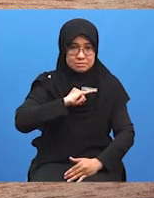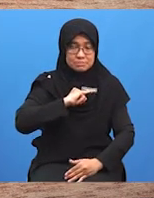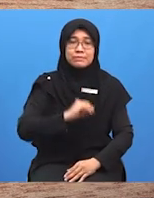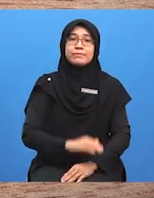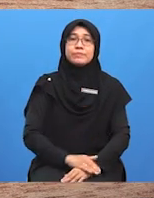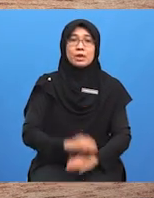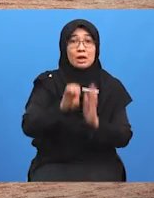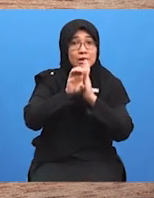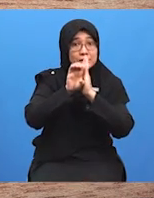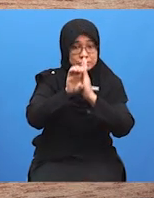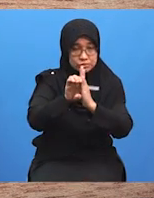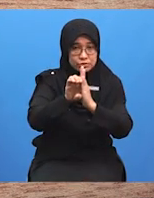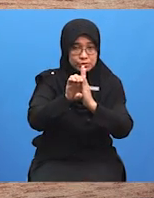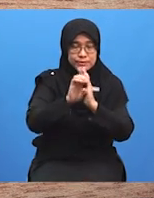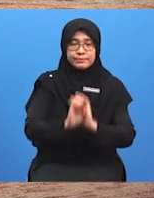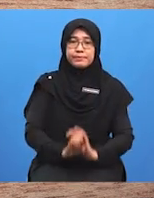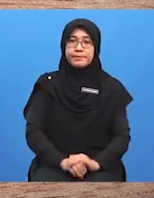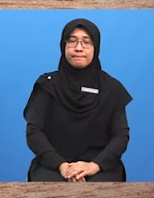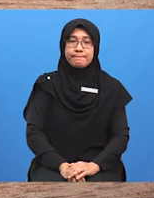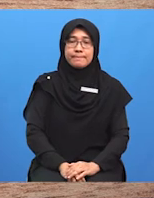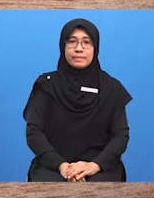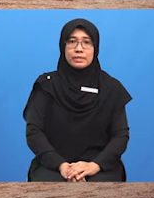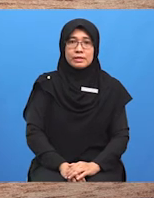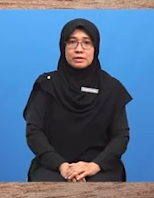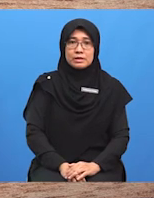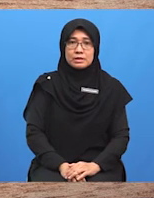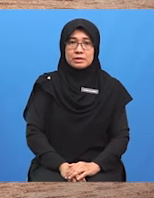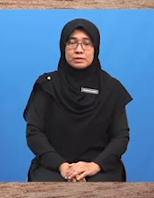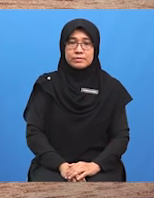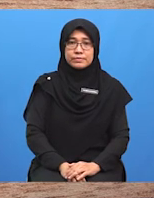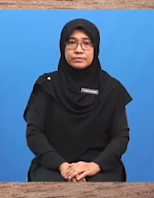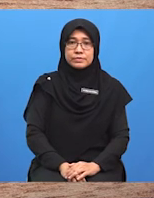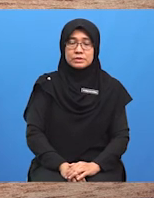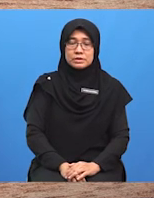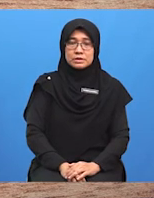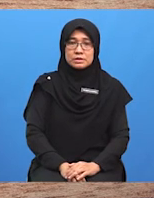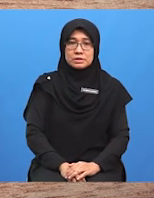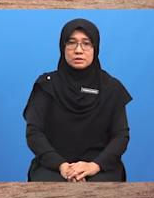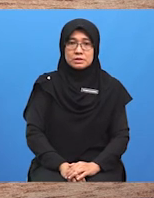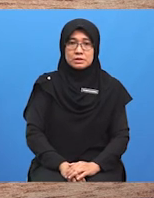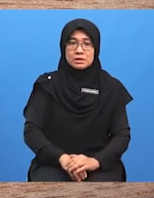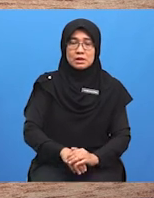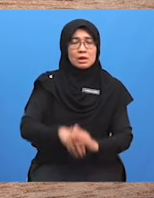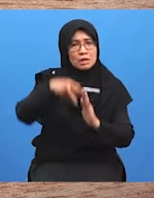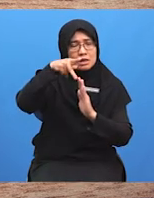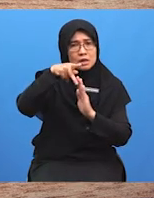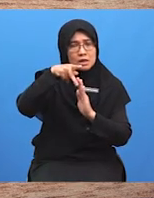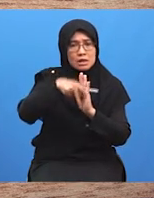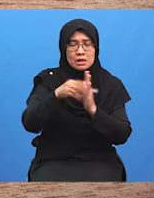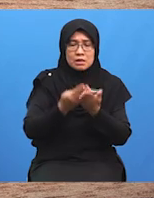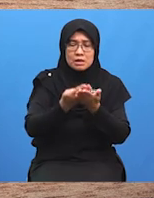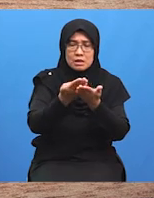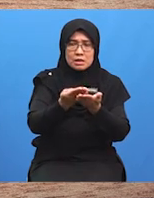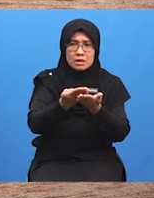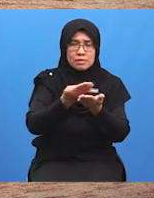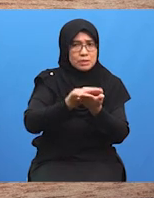Contoh situasi trial balloon Boleh dilihat dalam urusan pembelian kereta